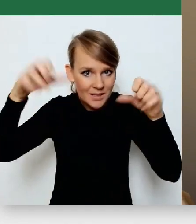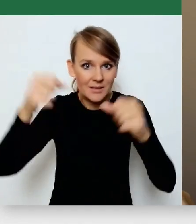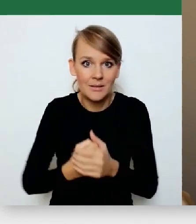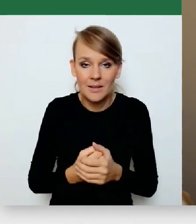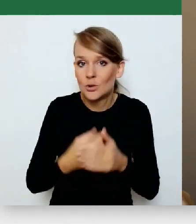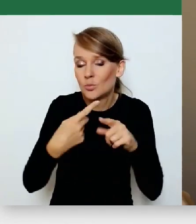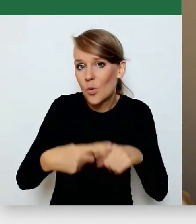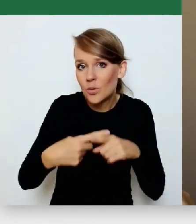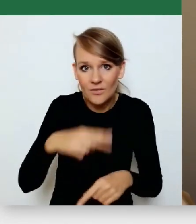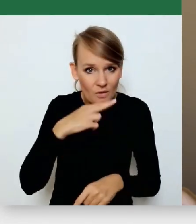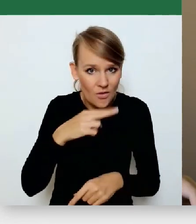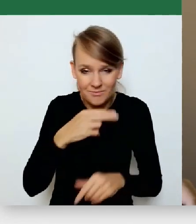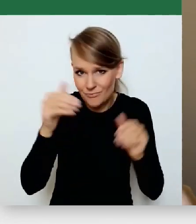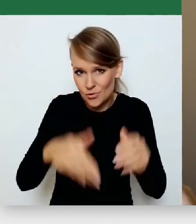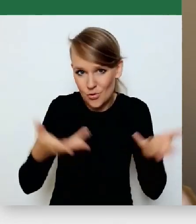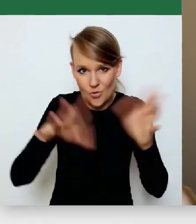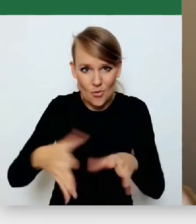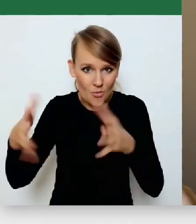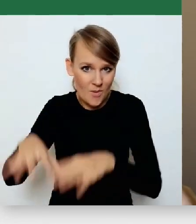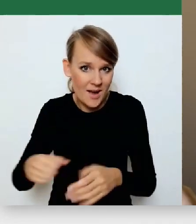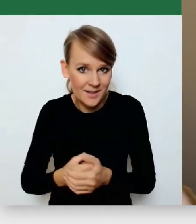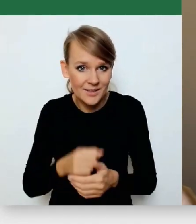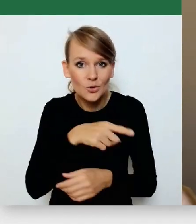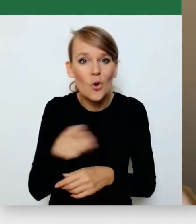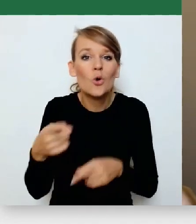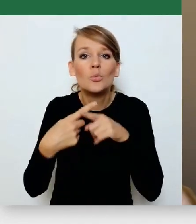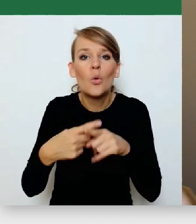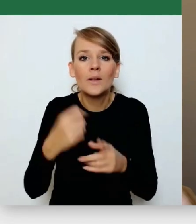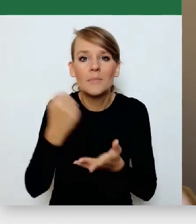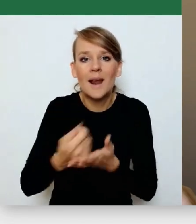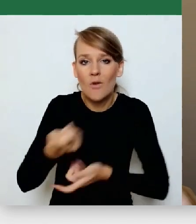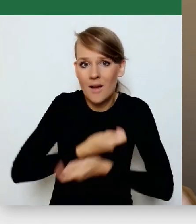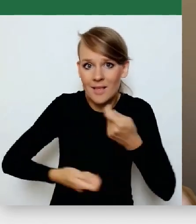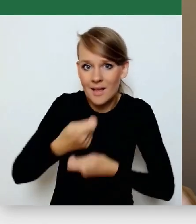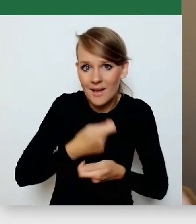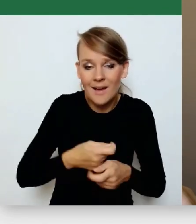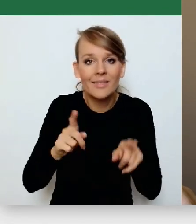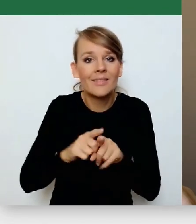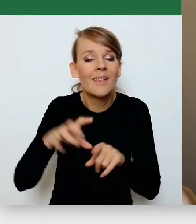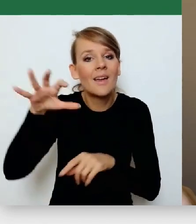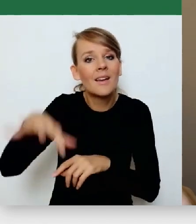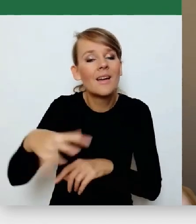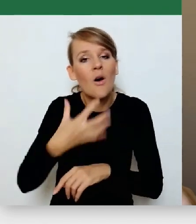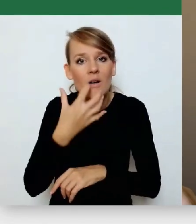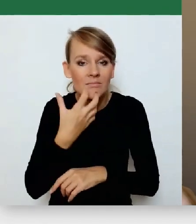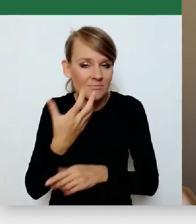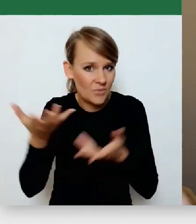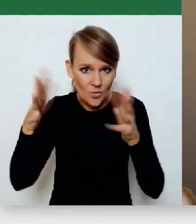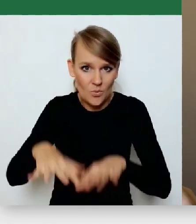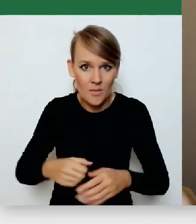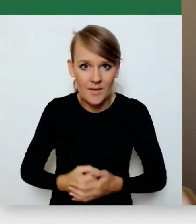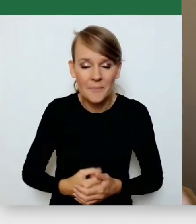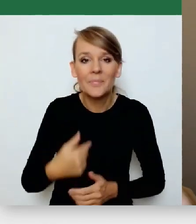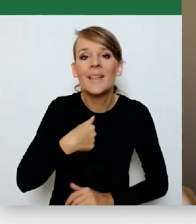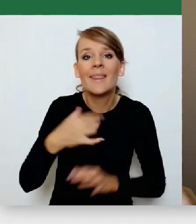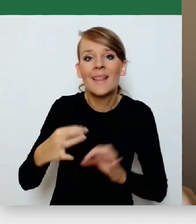wodne padały zwyczajnie, tak, bo to są te spółki prawa handlowego i ciepłownie tak samo, tak. I jadę z Uniejowa teraz,